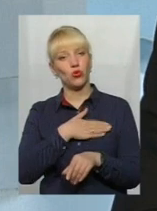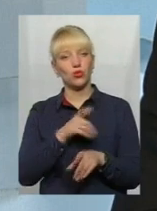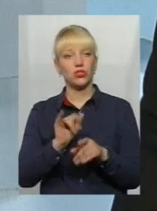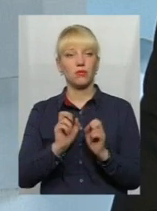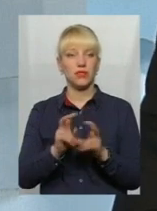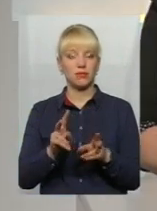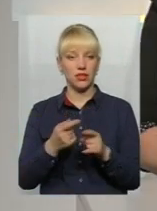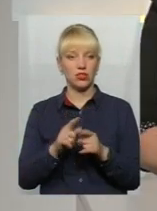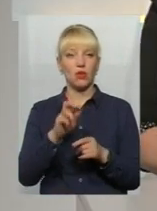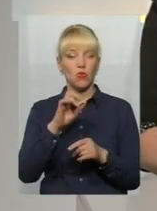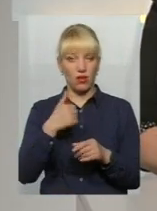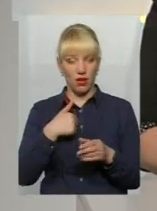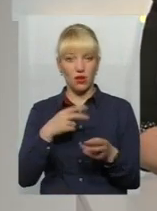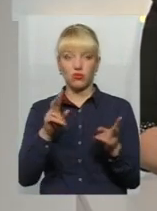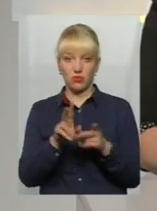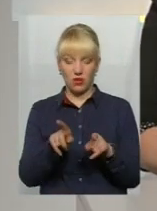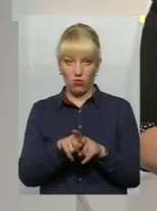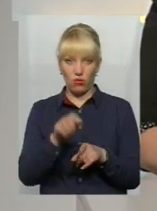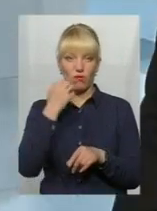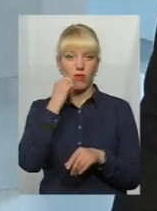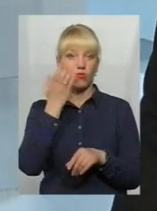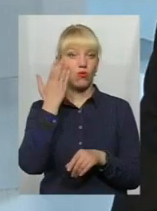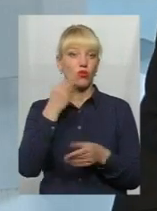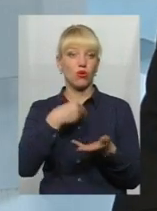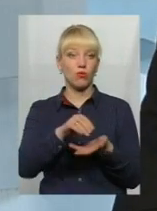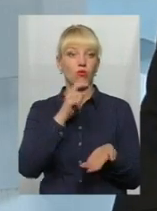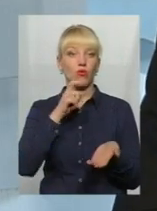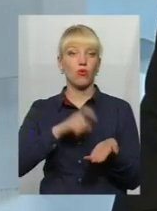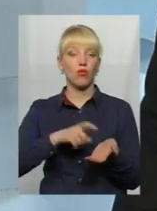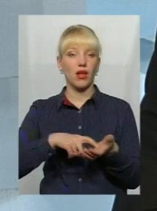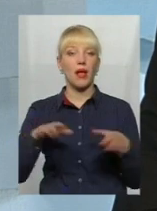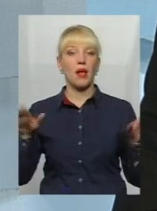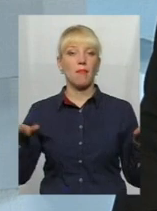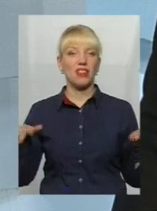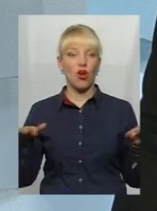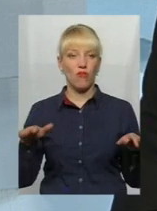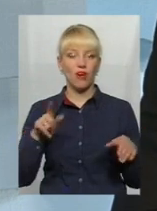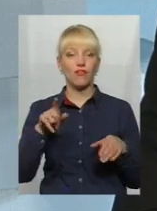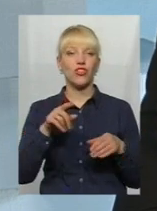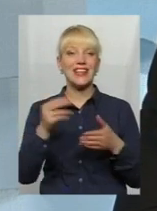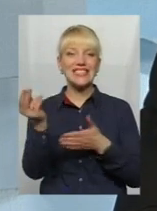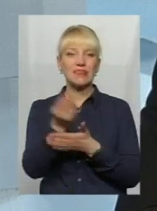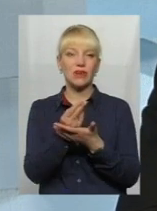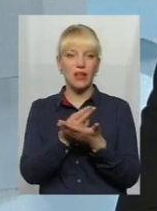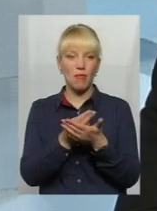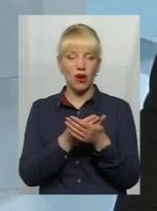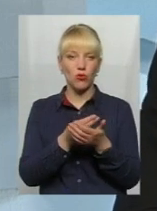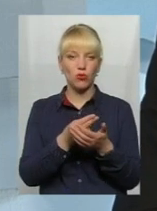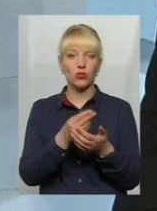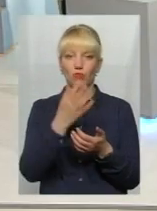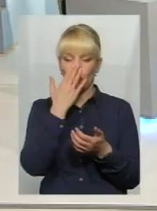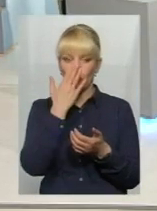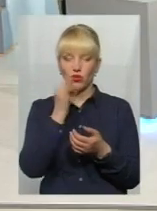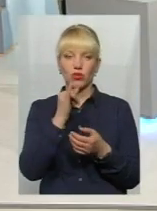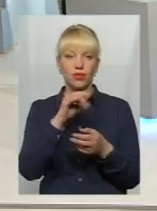перший погляд, бо я стикався з такою ситуацією, коли купляють курей з тахофабрики, беруть їх, закрашують моркою і піддають вигляді домашньої. Шахливо.